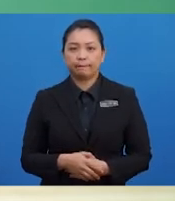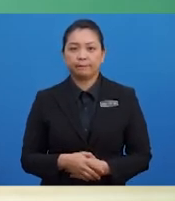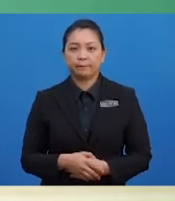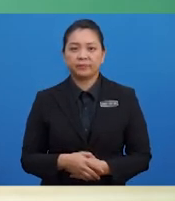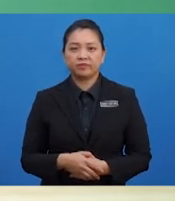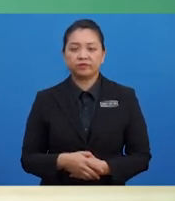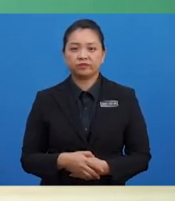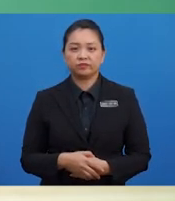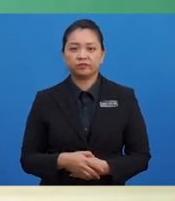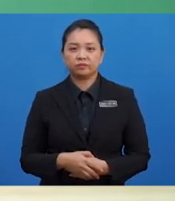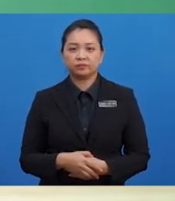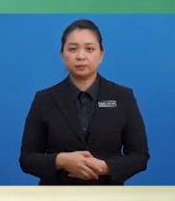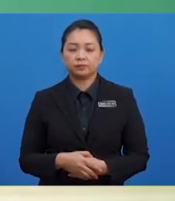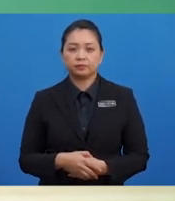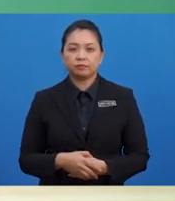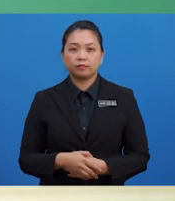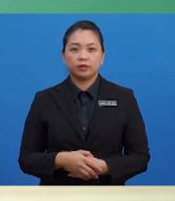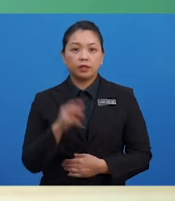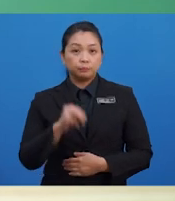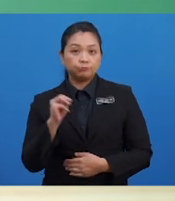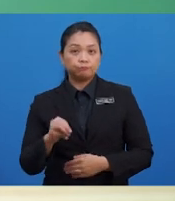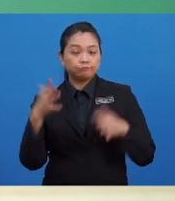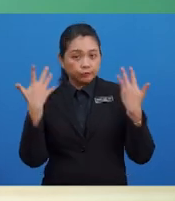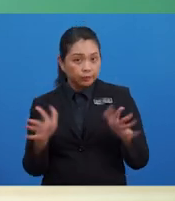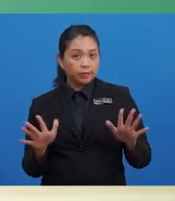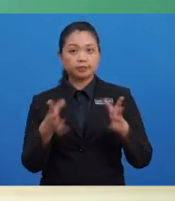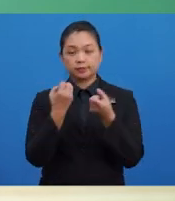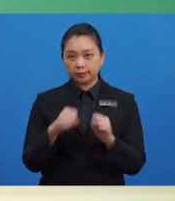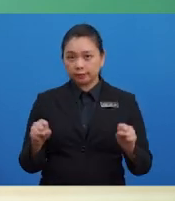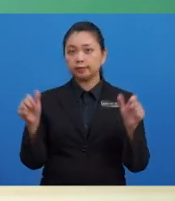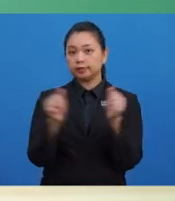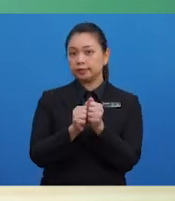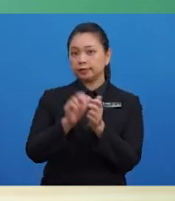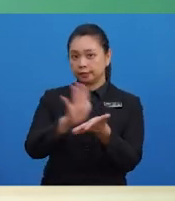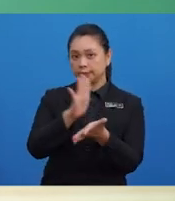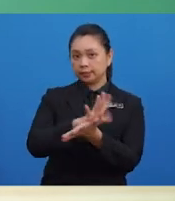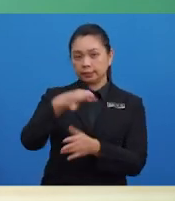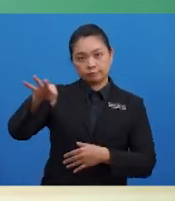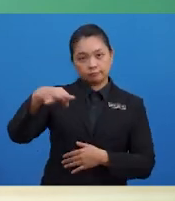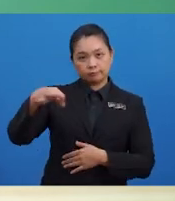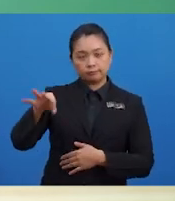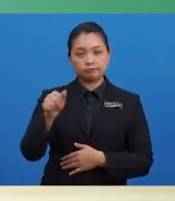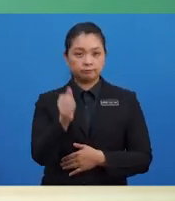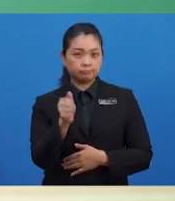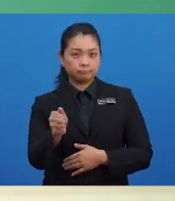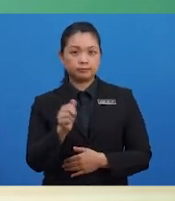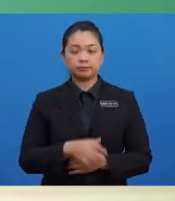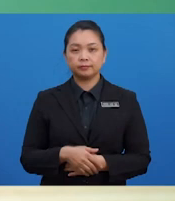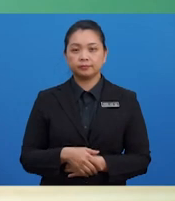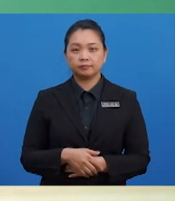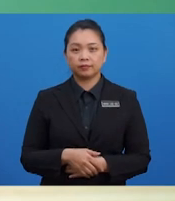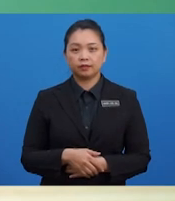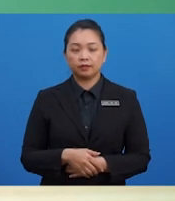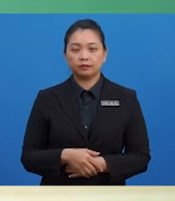kiri. Murid-murid sudah bersedia dengan helayan jurnal masing-masing? Baiklah,